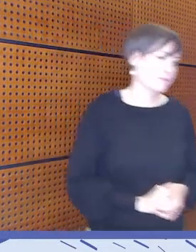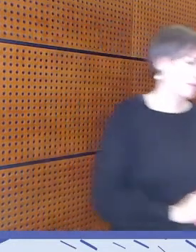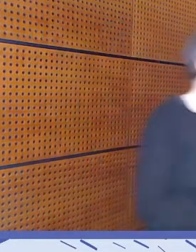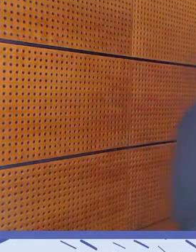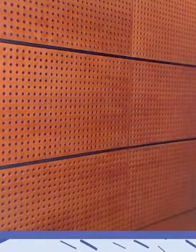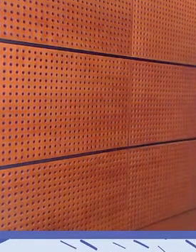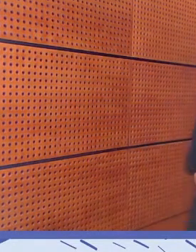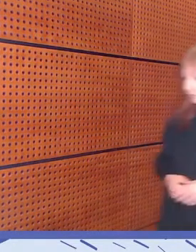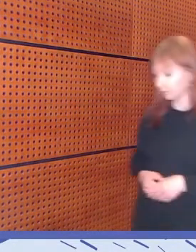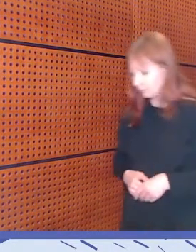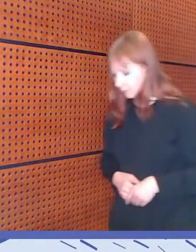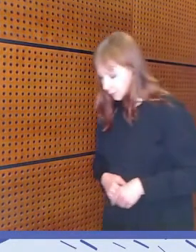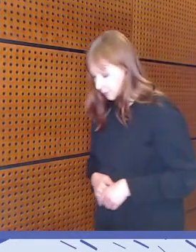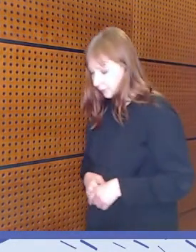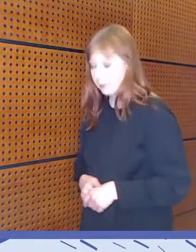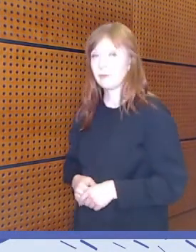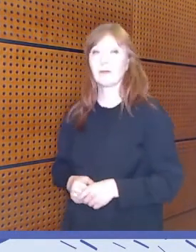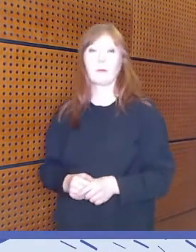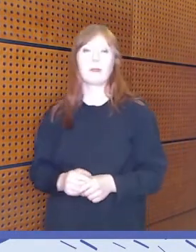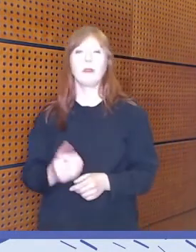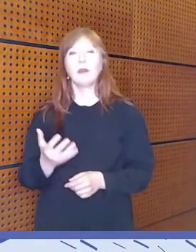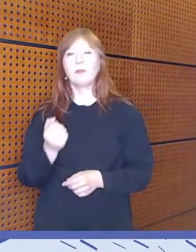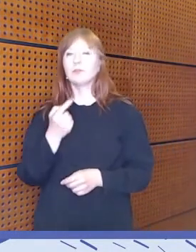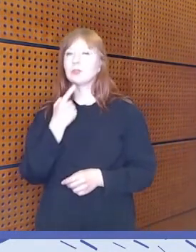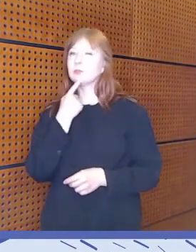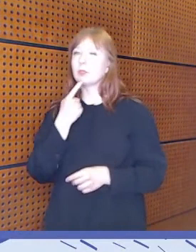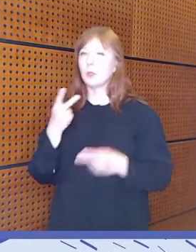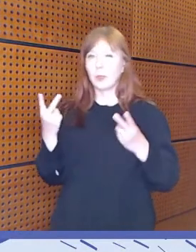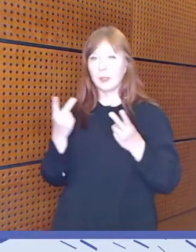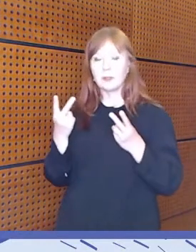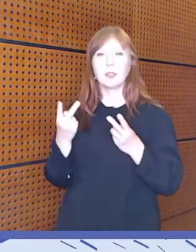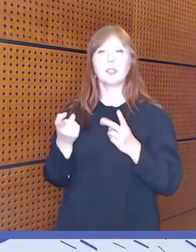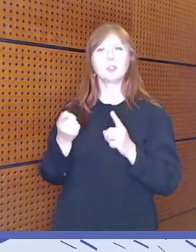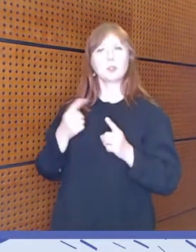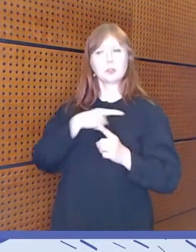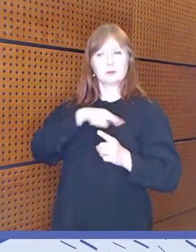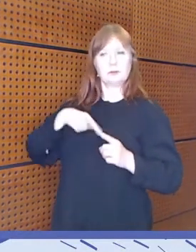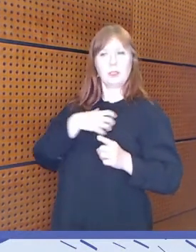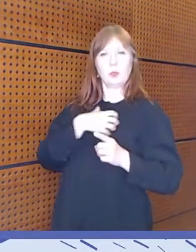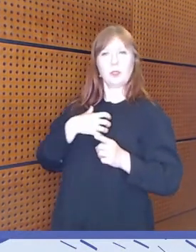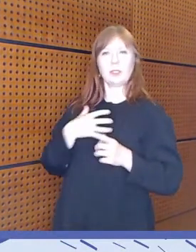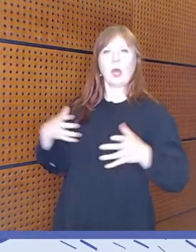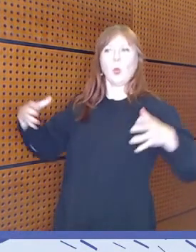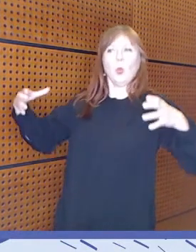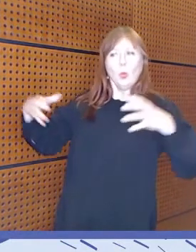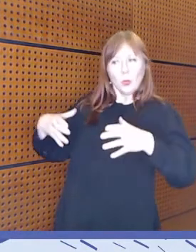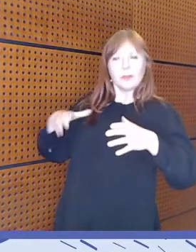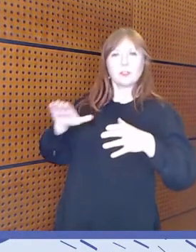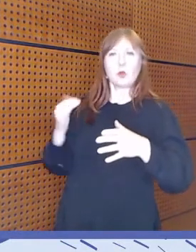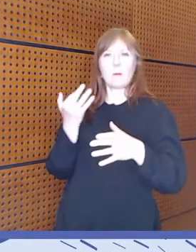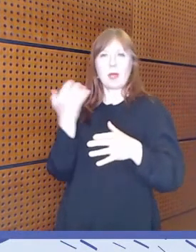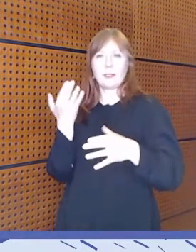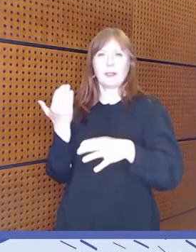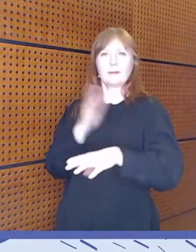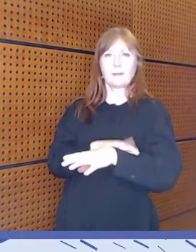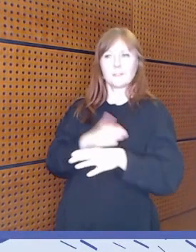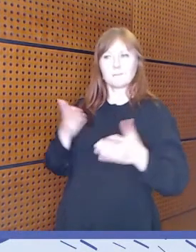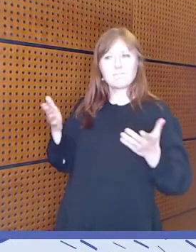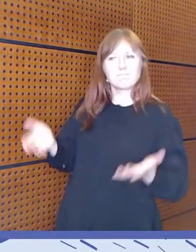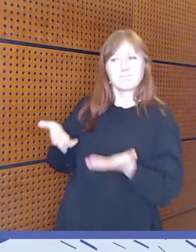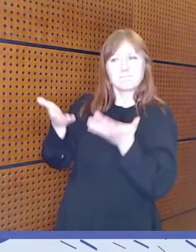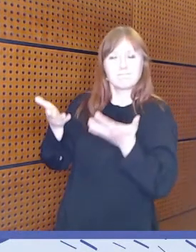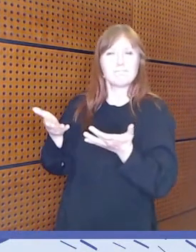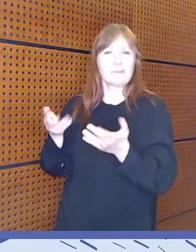Mä sanoisin niin, että silloin kun me pyritään vahvistamaan niistä yhteisöjen digitaitoja, niin mä vähän osaan väittää niin, että